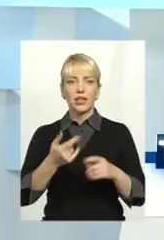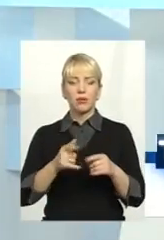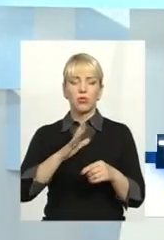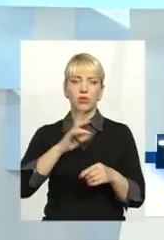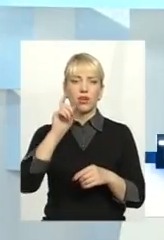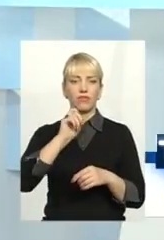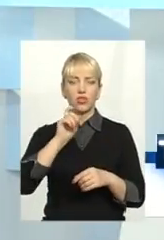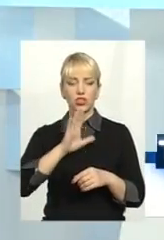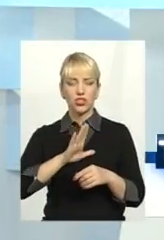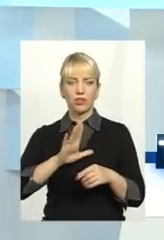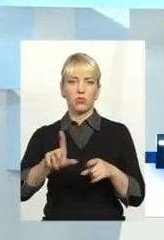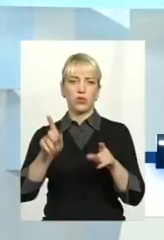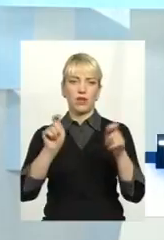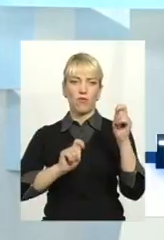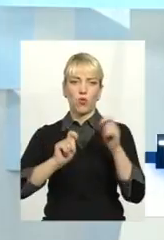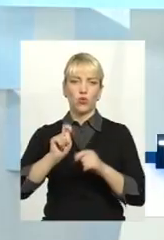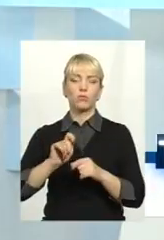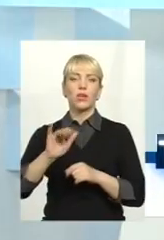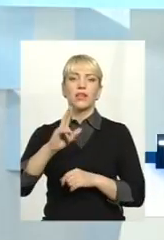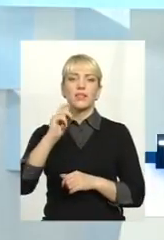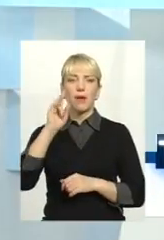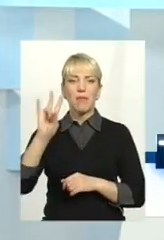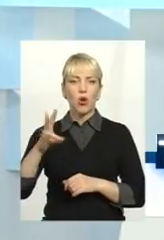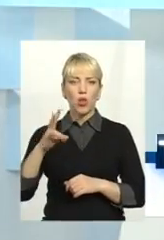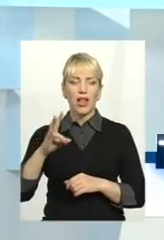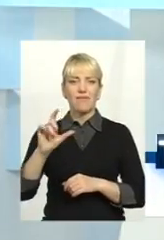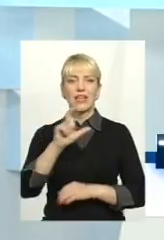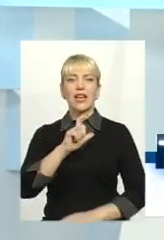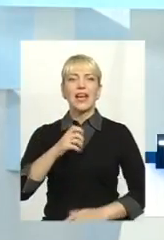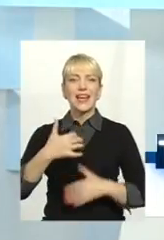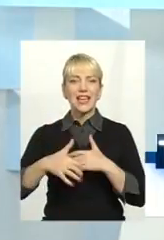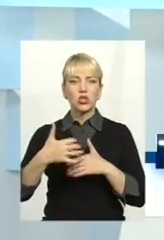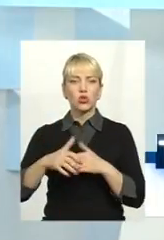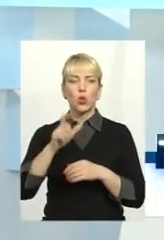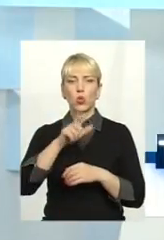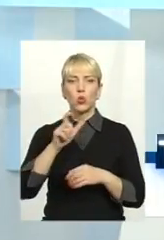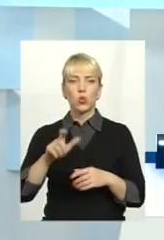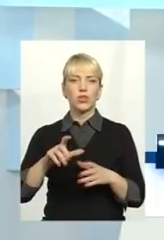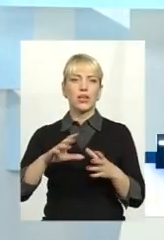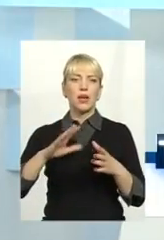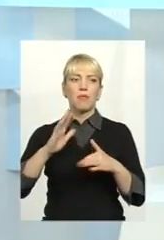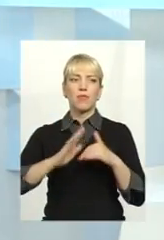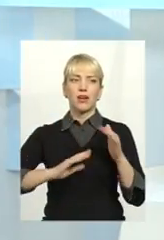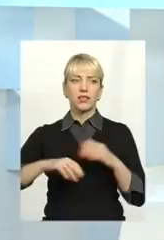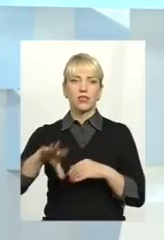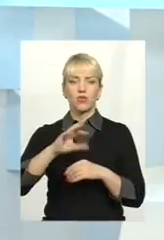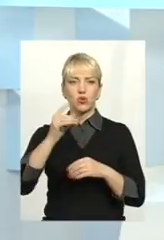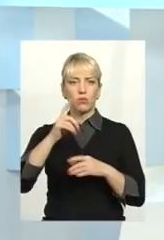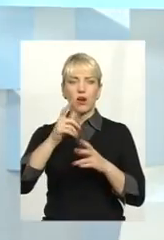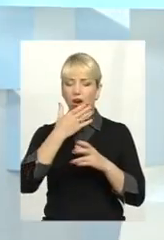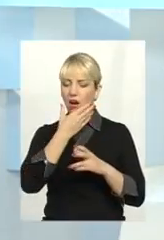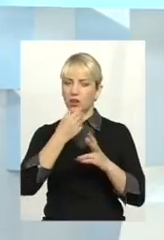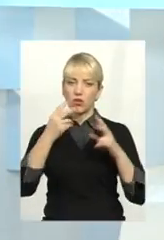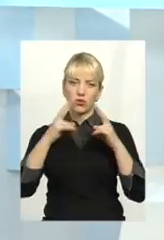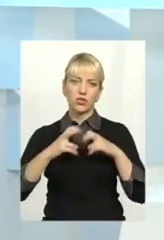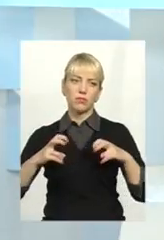Вінничині, на Нікмиколаївщині, Хресонщині, люди практично в усьому вже достатньо добре розбираються.